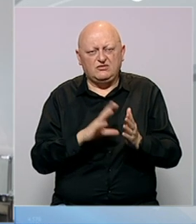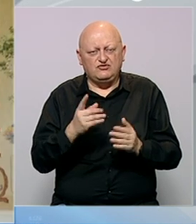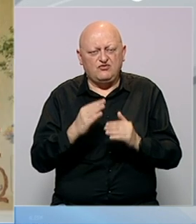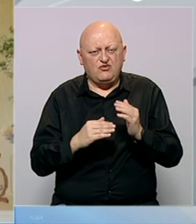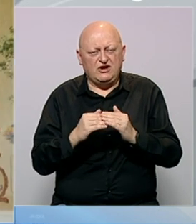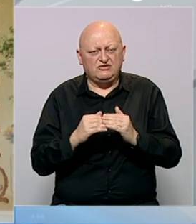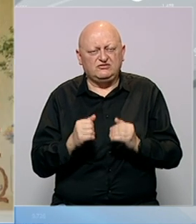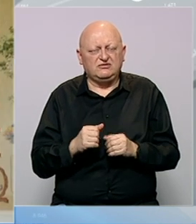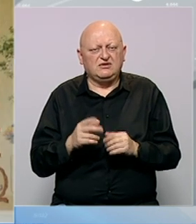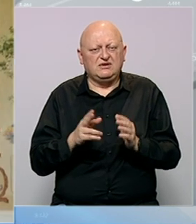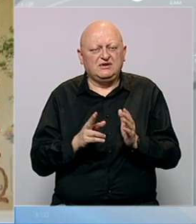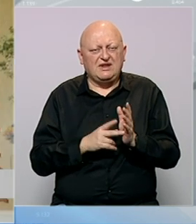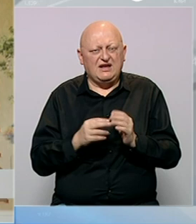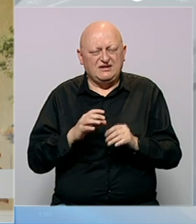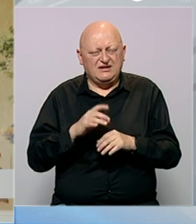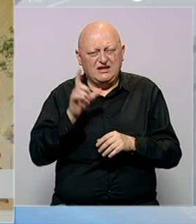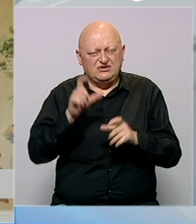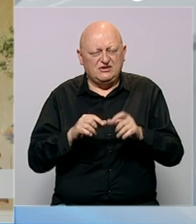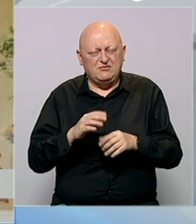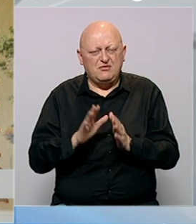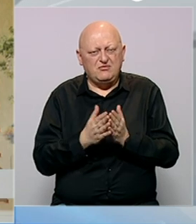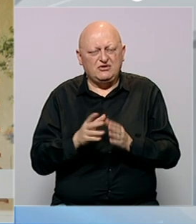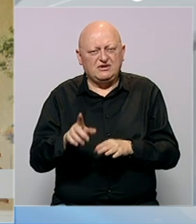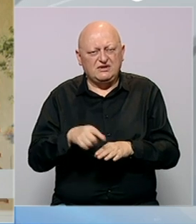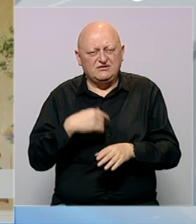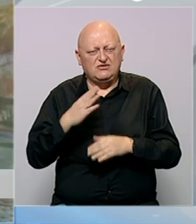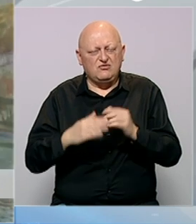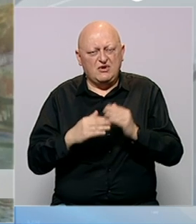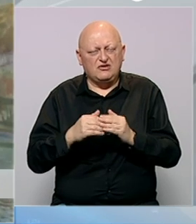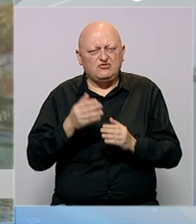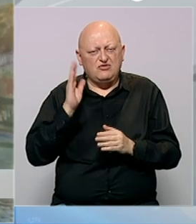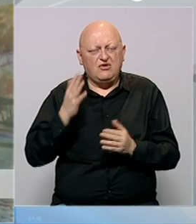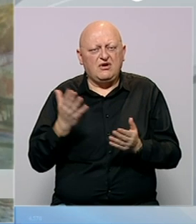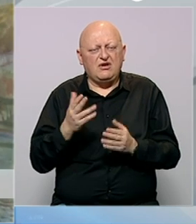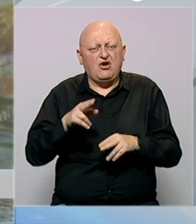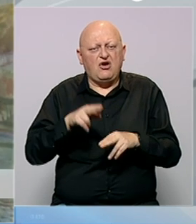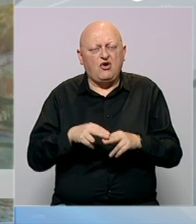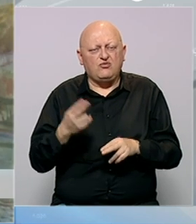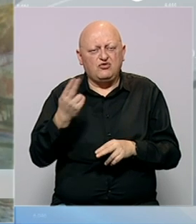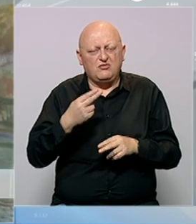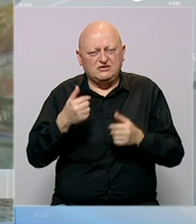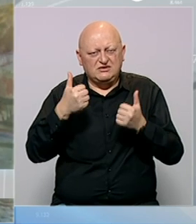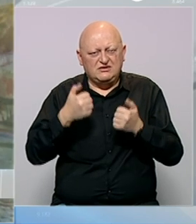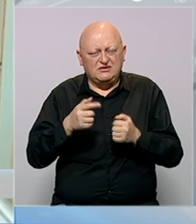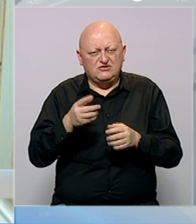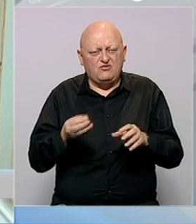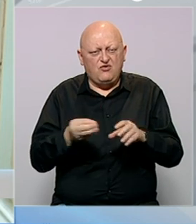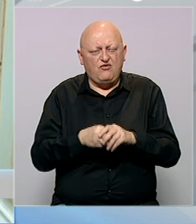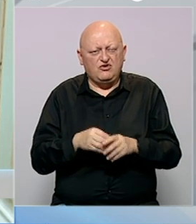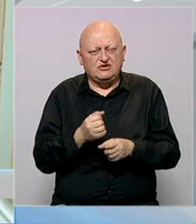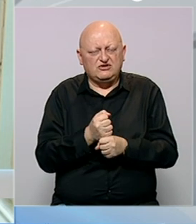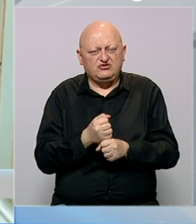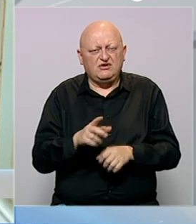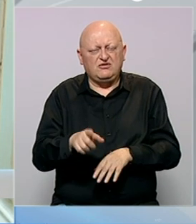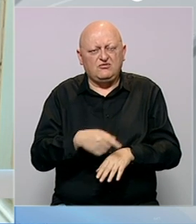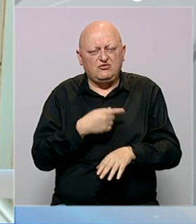građu. Nacionalna biblioteka će sa ovom praksom nastaviti u budućnosti, kako bi i ostale umjetničke slike iz svog fonda sačuvala